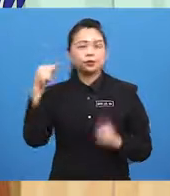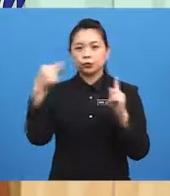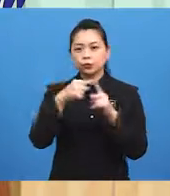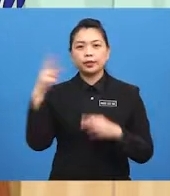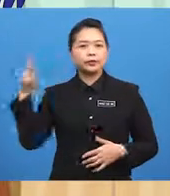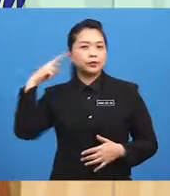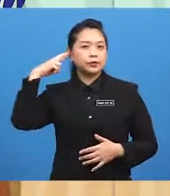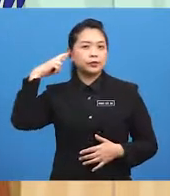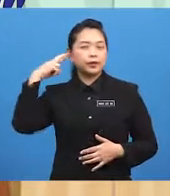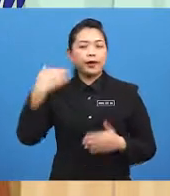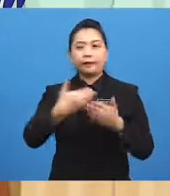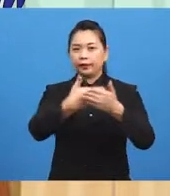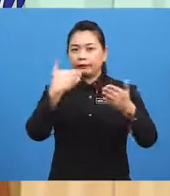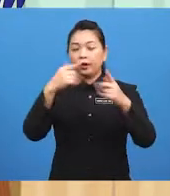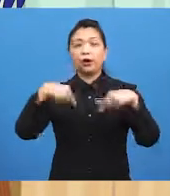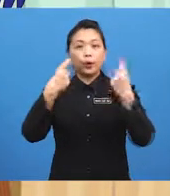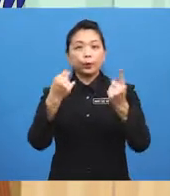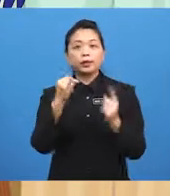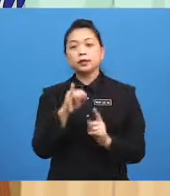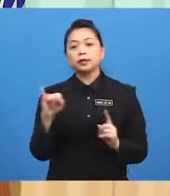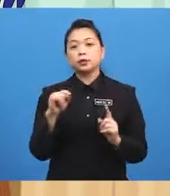...before going to sleep.